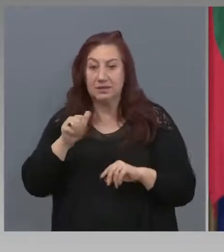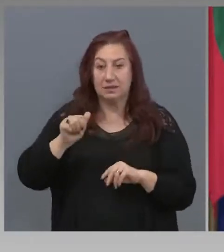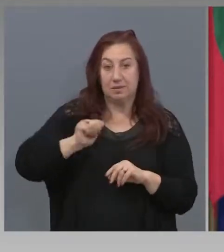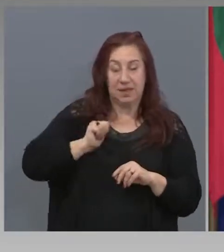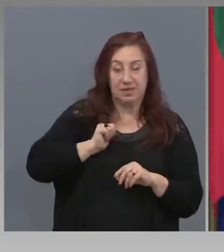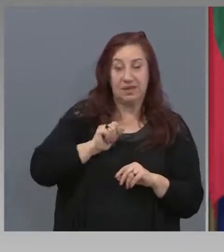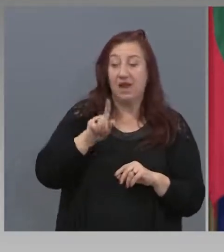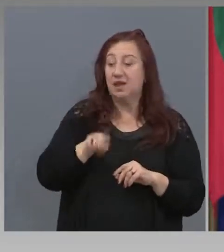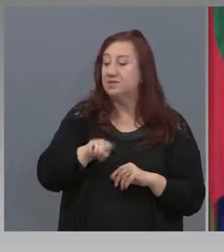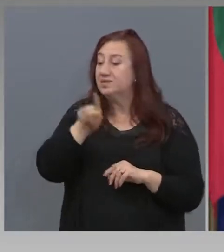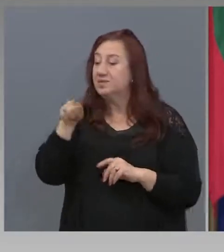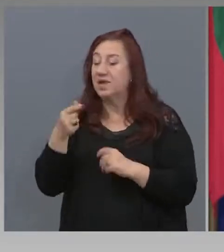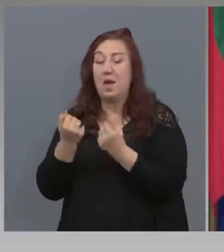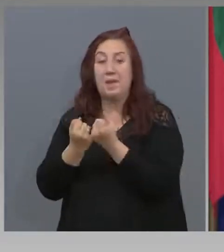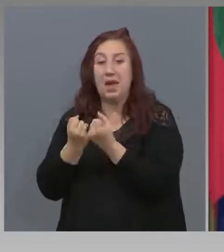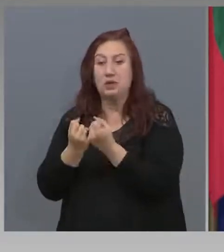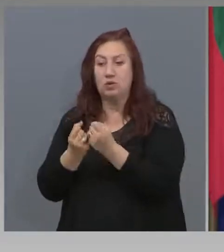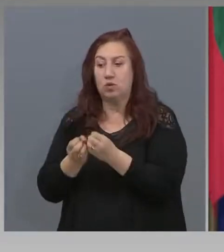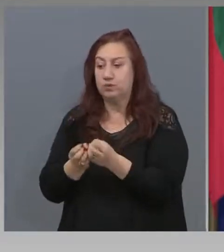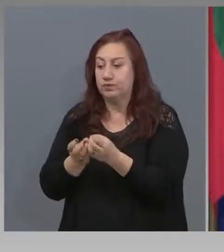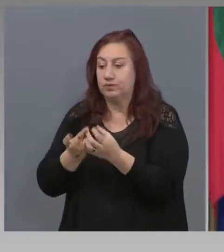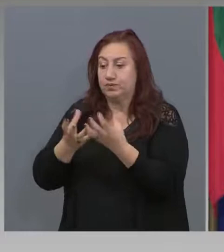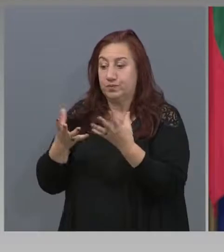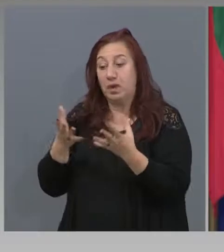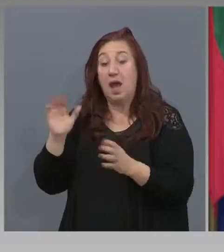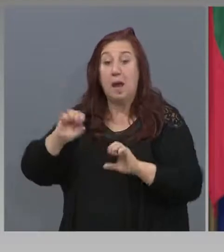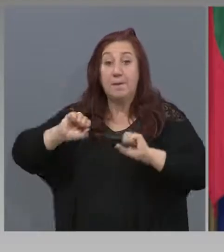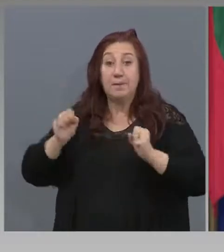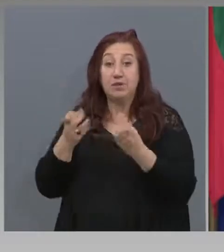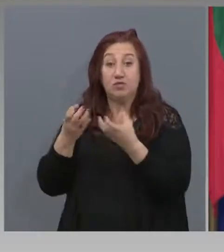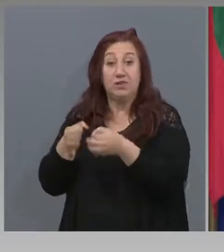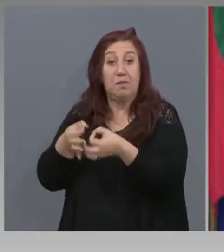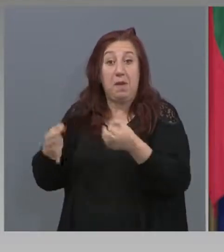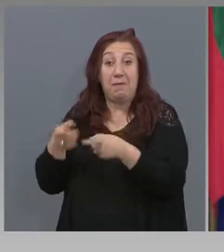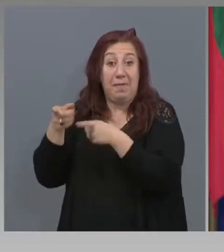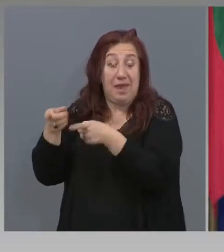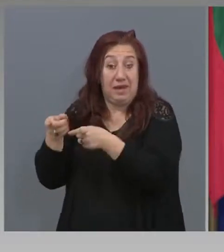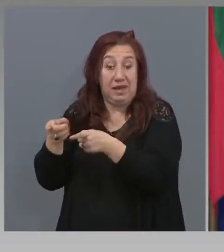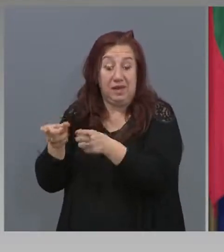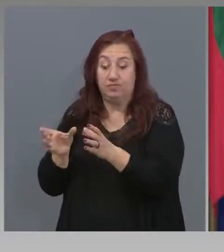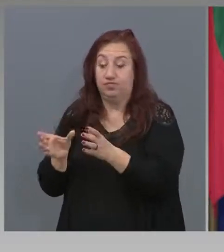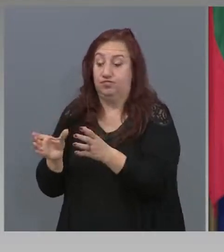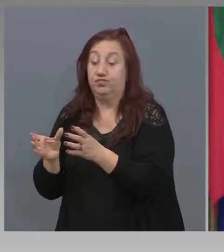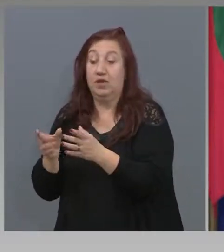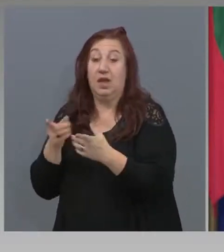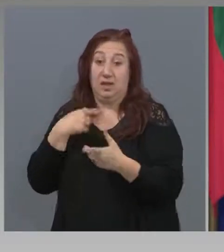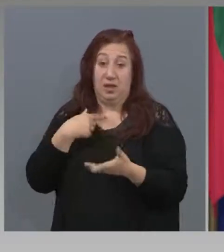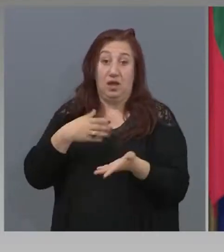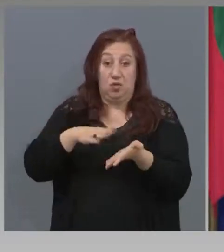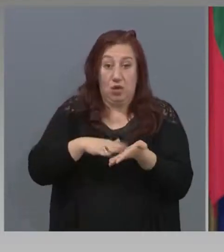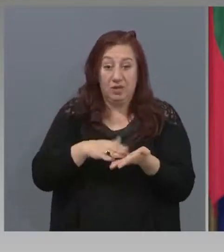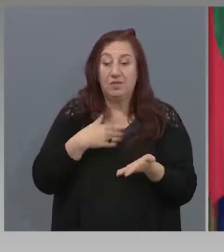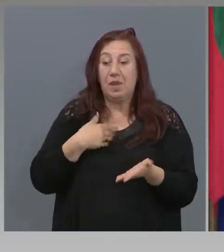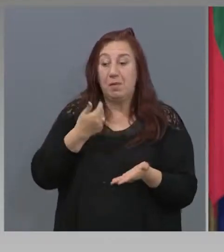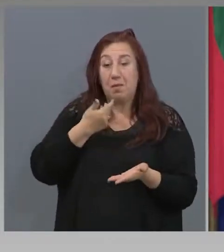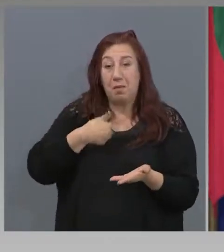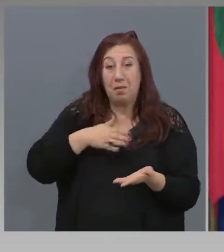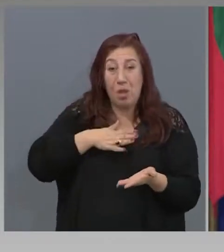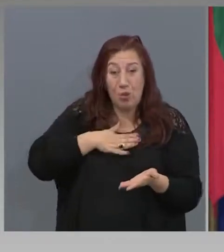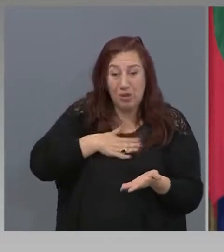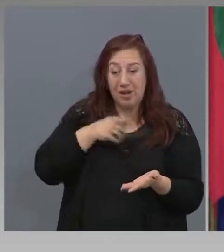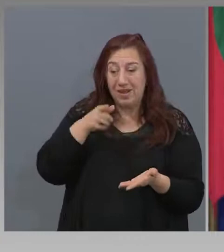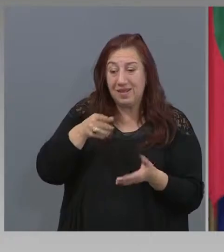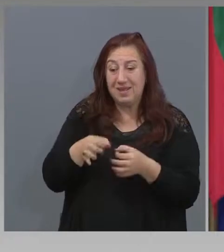да вземат всички мерки, и то е ефективно, ние можем да докажем, че на база на такива мерки сме постигнали спиране на разпространянето на заразата.